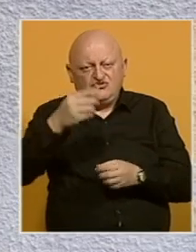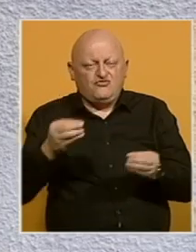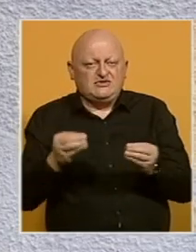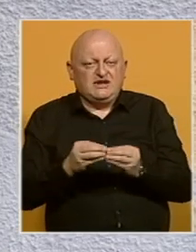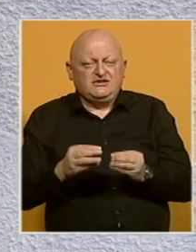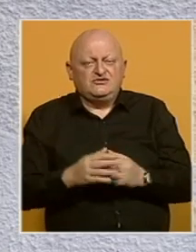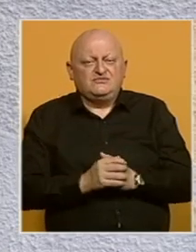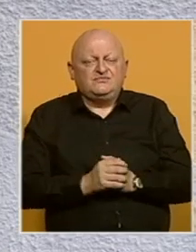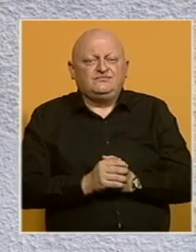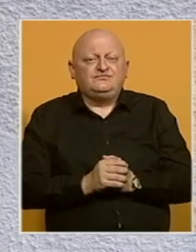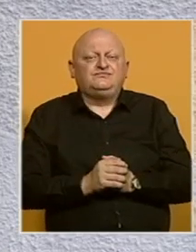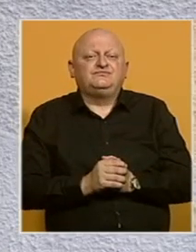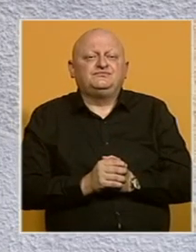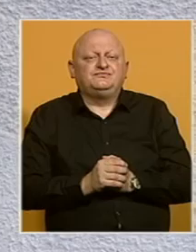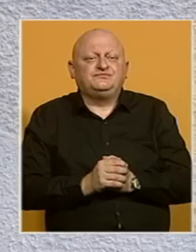zajednicu.